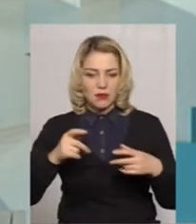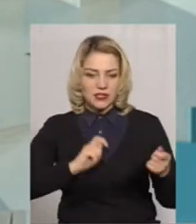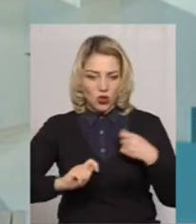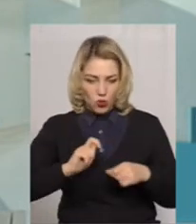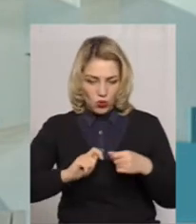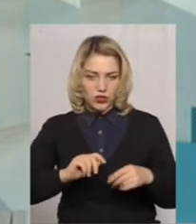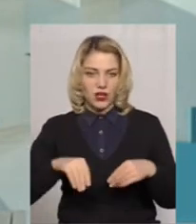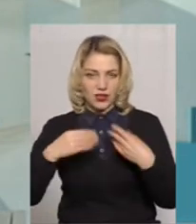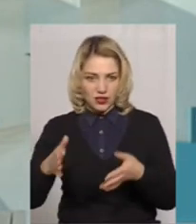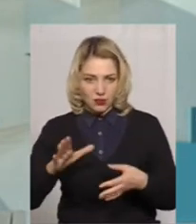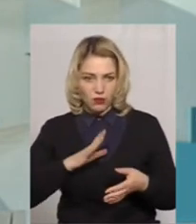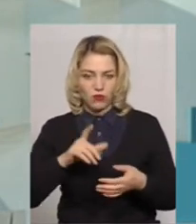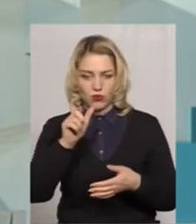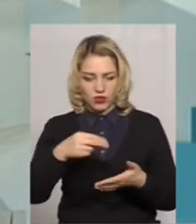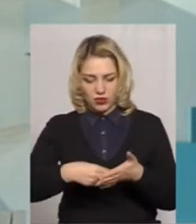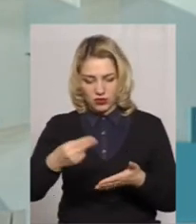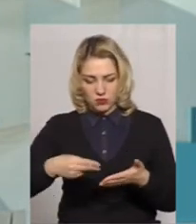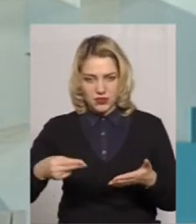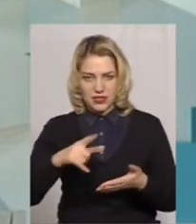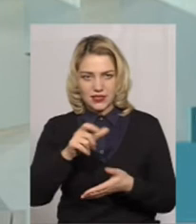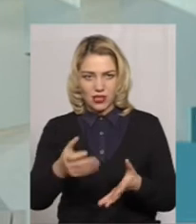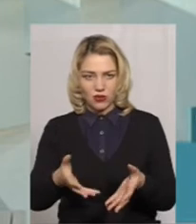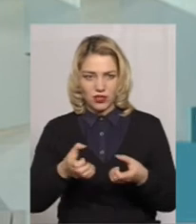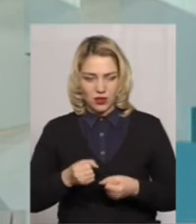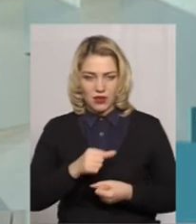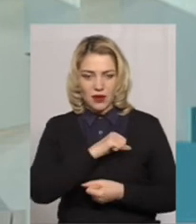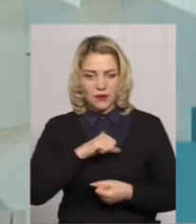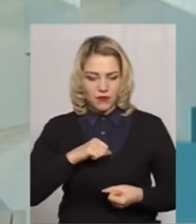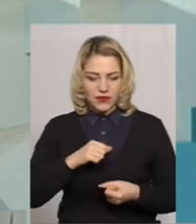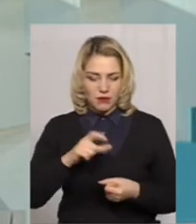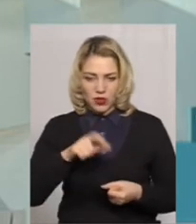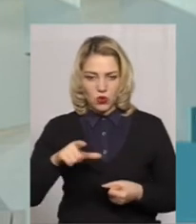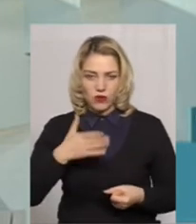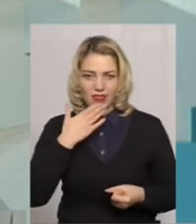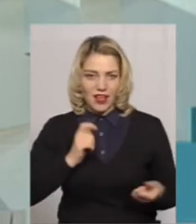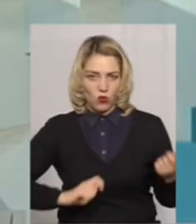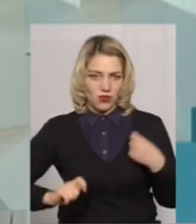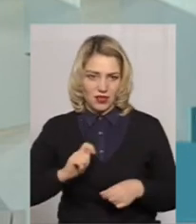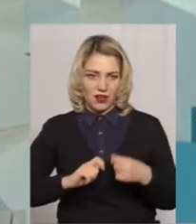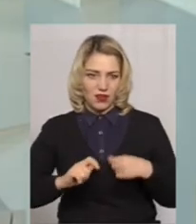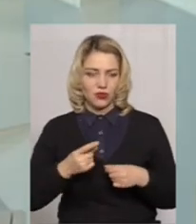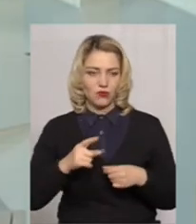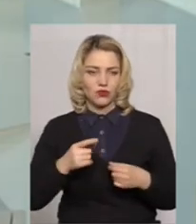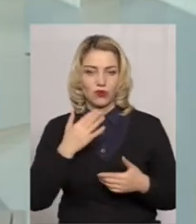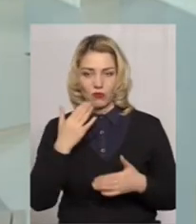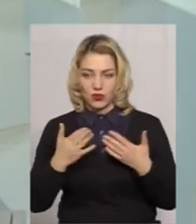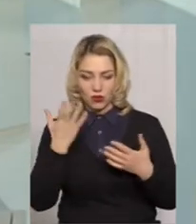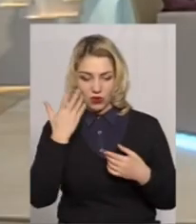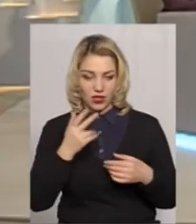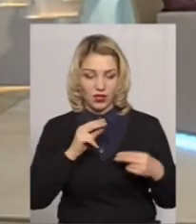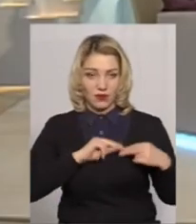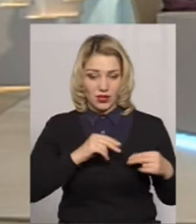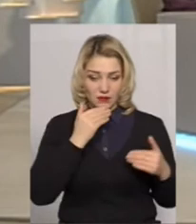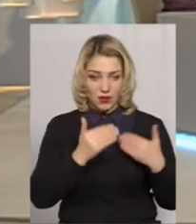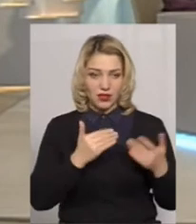працівник розписався за отримання, просто самі працівники не надівають, тому що опитуєш працівників на